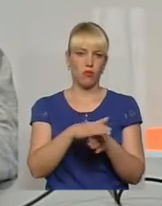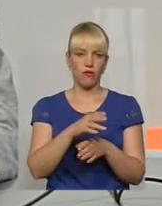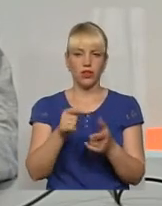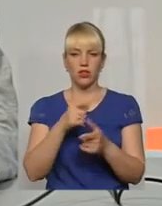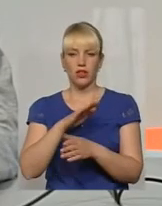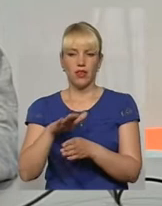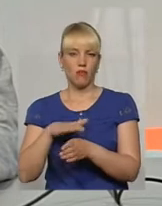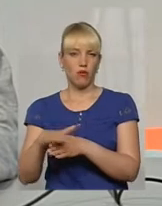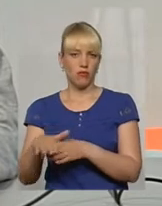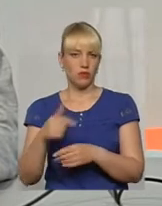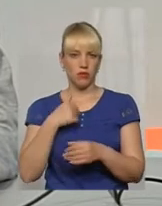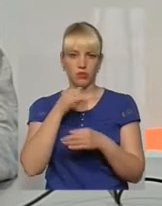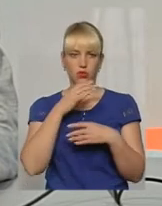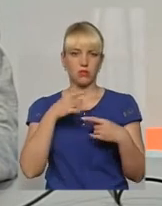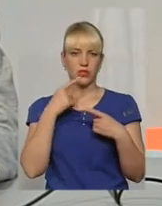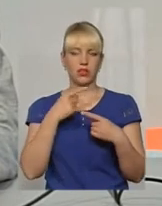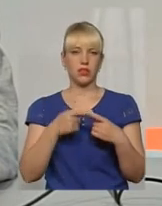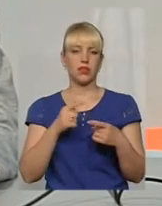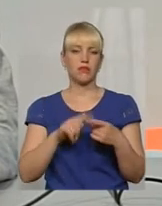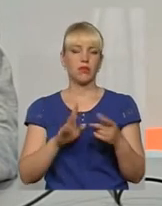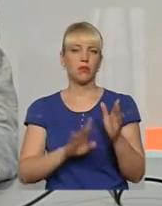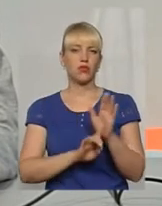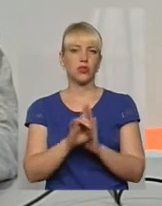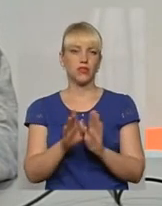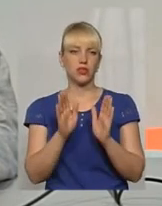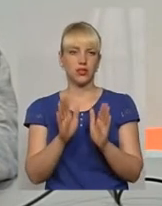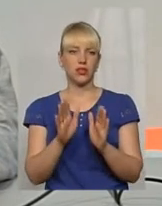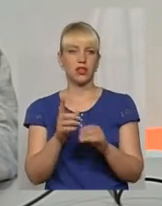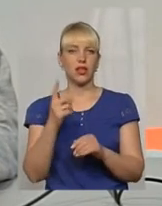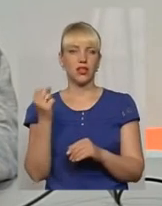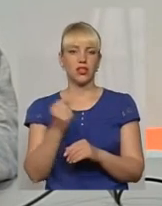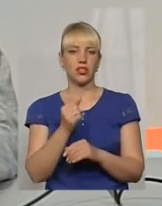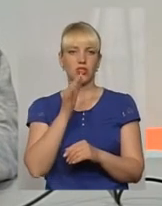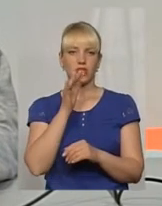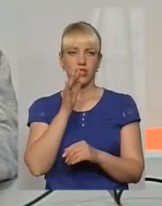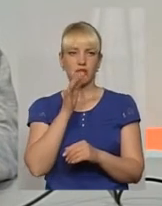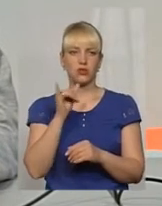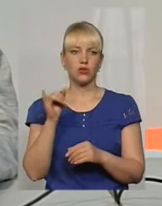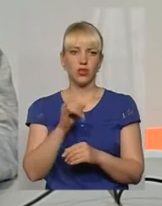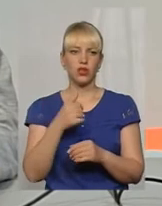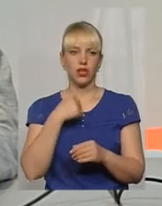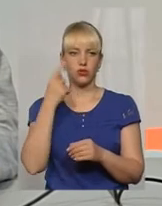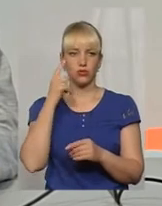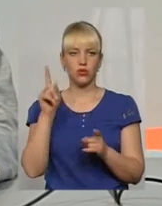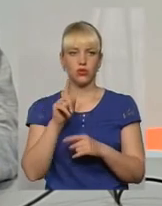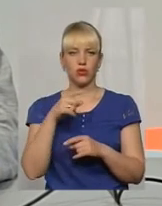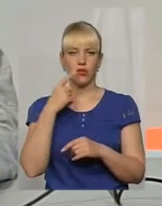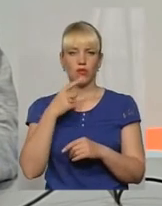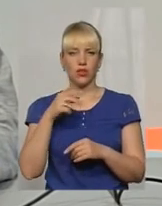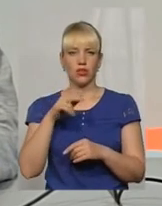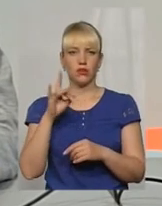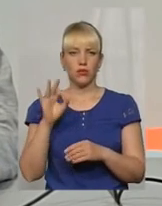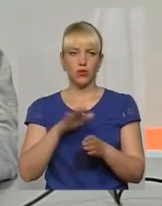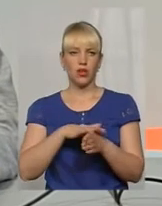можемо сказати, тому що він розпочався всього майже тільки тиждень часу. Ось, я думаю, що говорити про